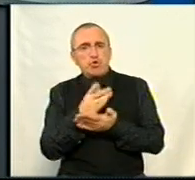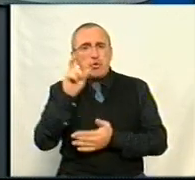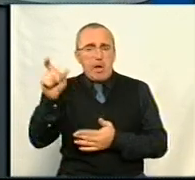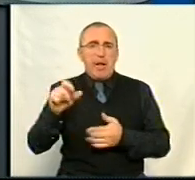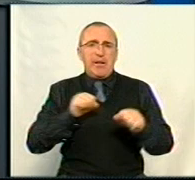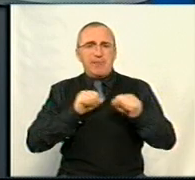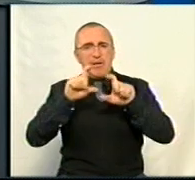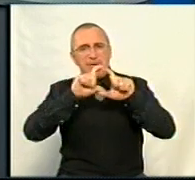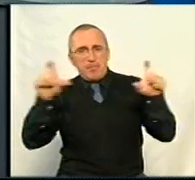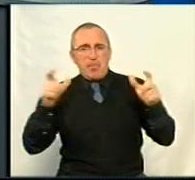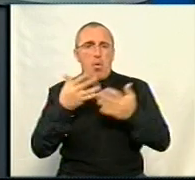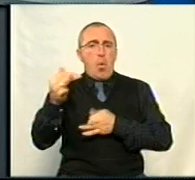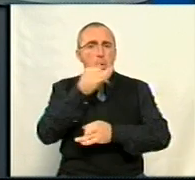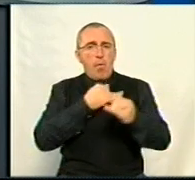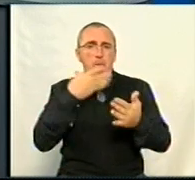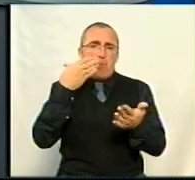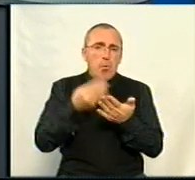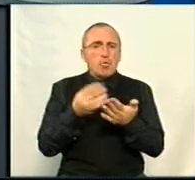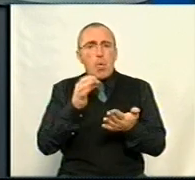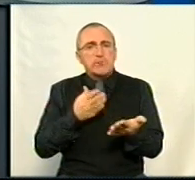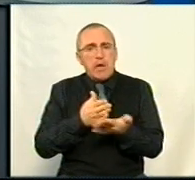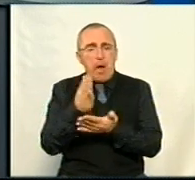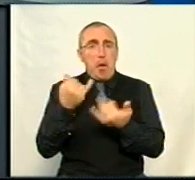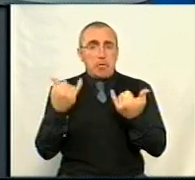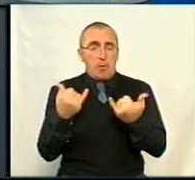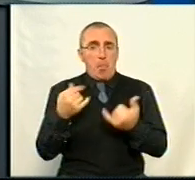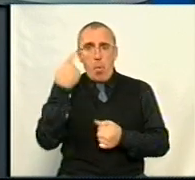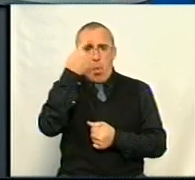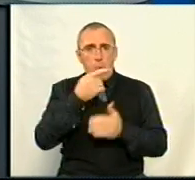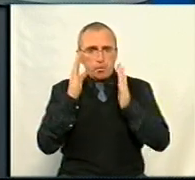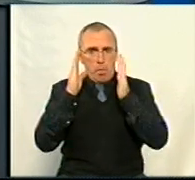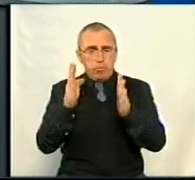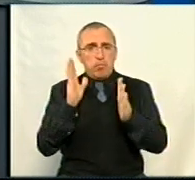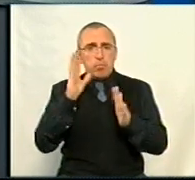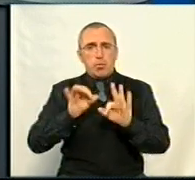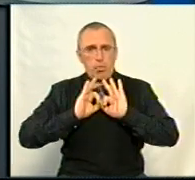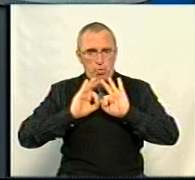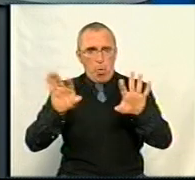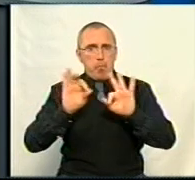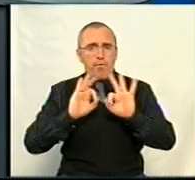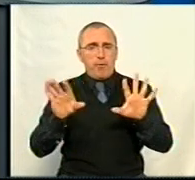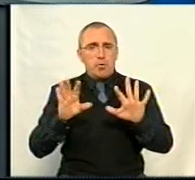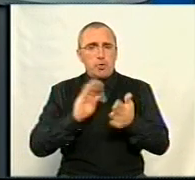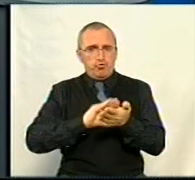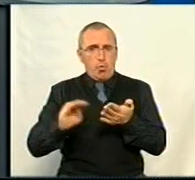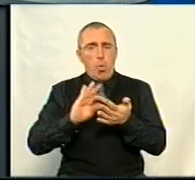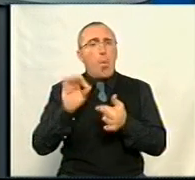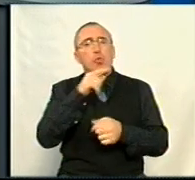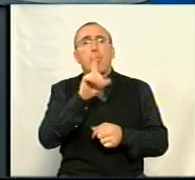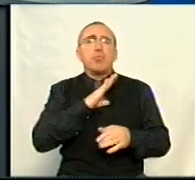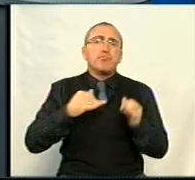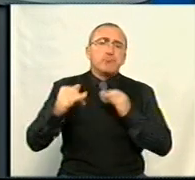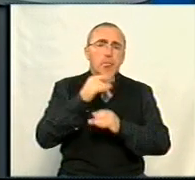керівники департаментів, вони говорили кожен по своєму напрямку. Тепер ви особисто будете доповідати журналістам, про що там